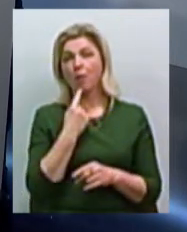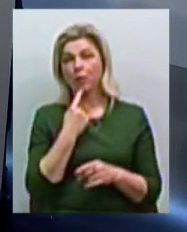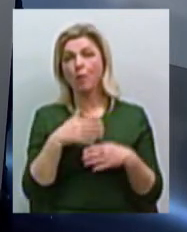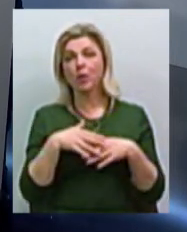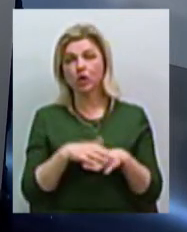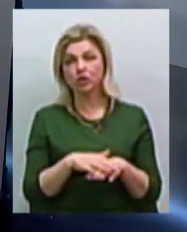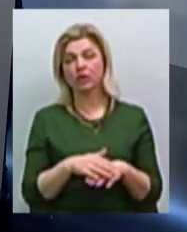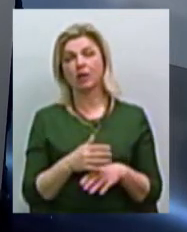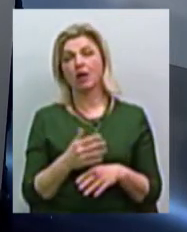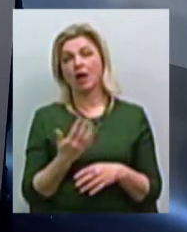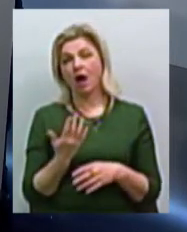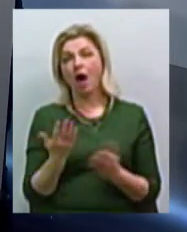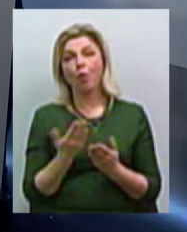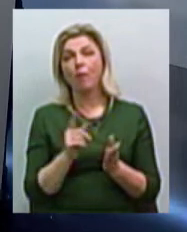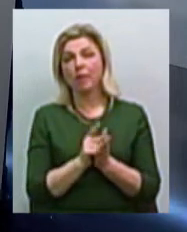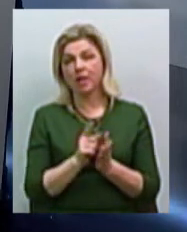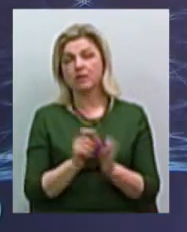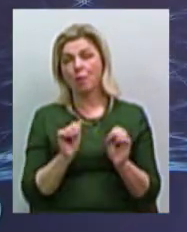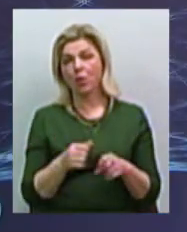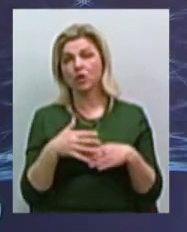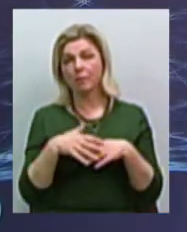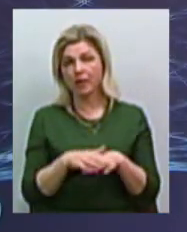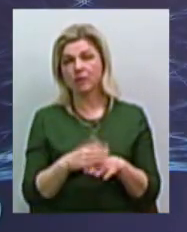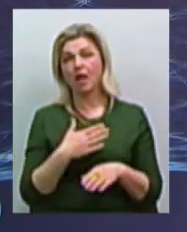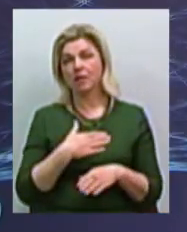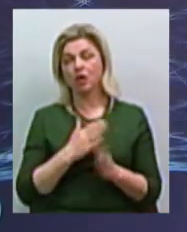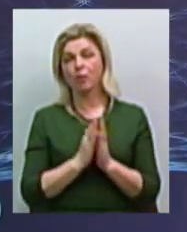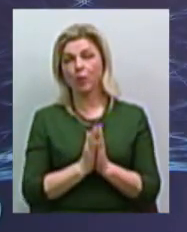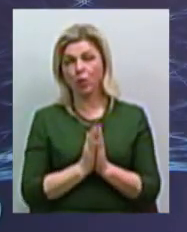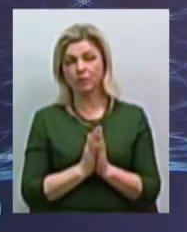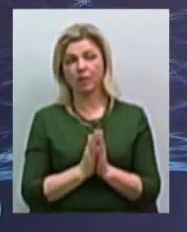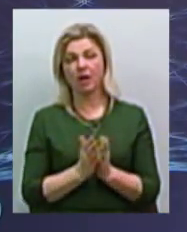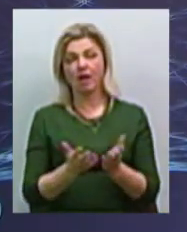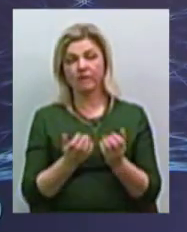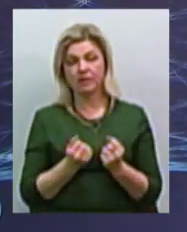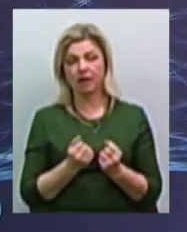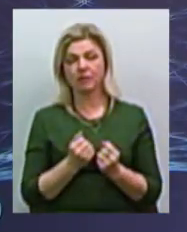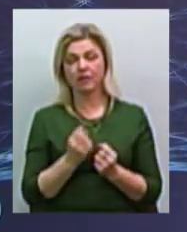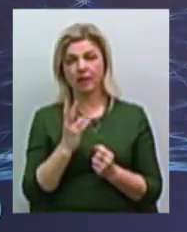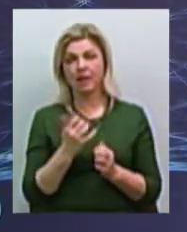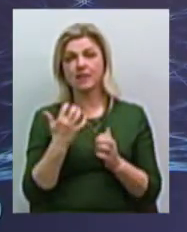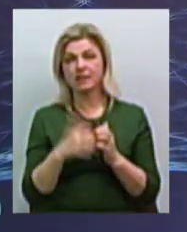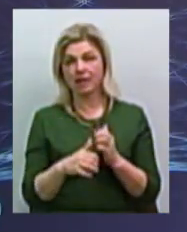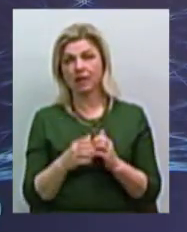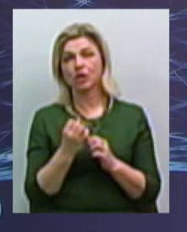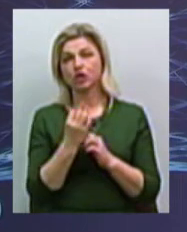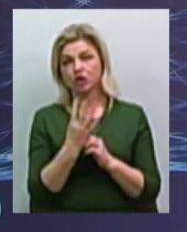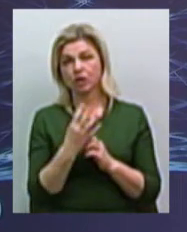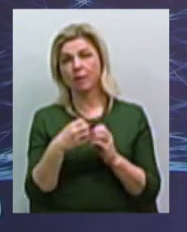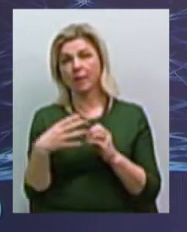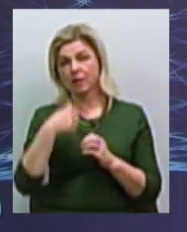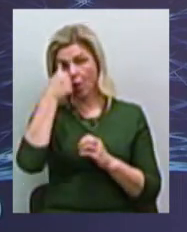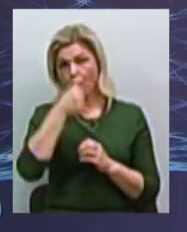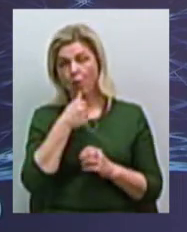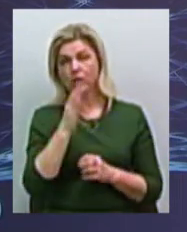Какою пенсії можна пересчитати? Тому наші просьби, які взятися на середній 2014-2015 роки в